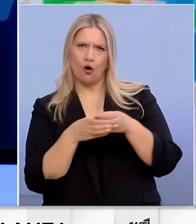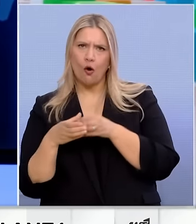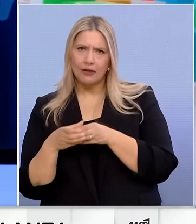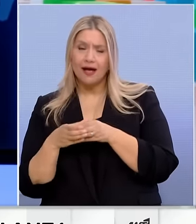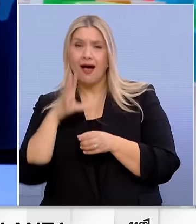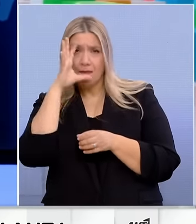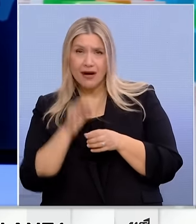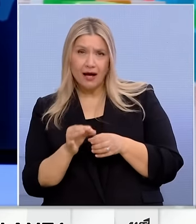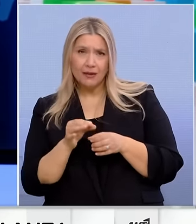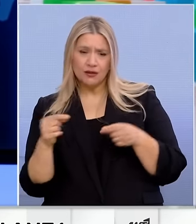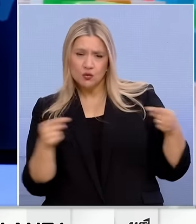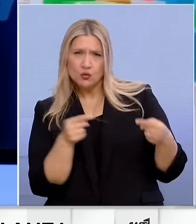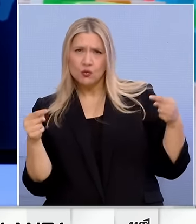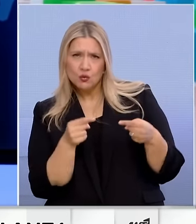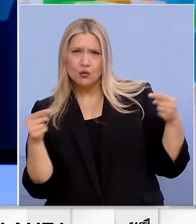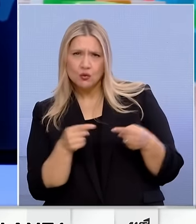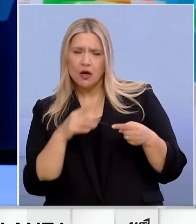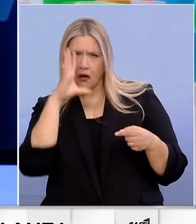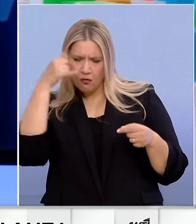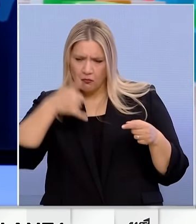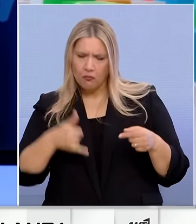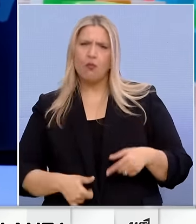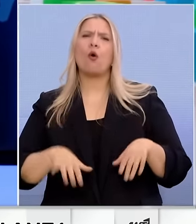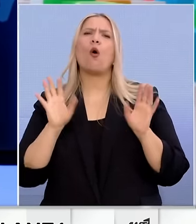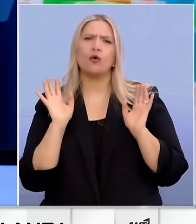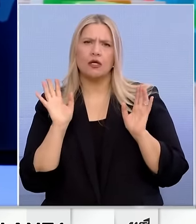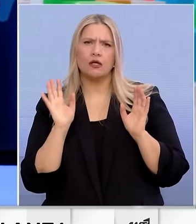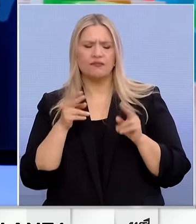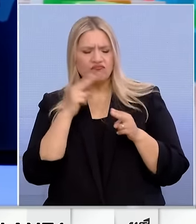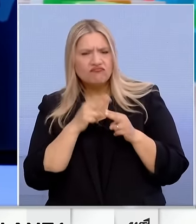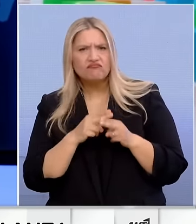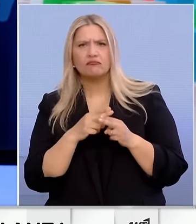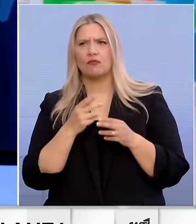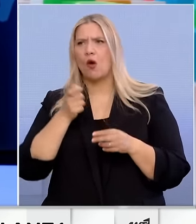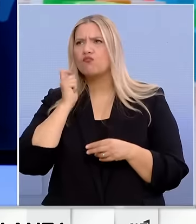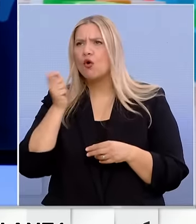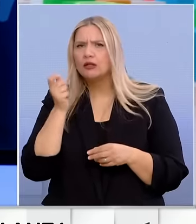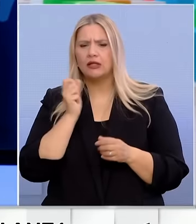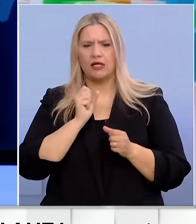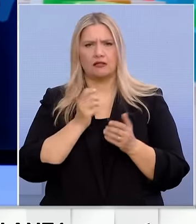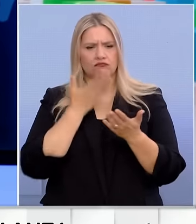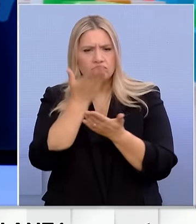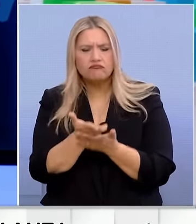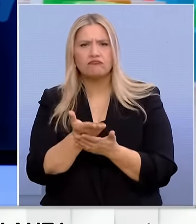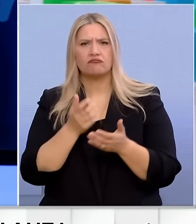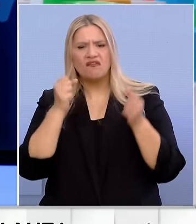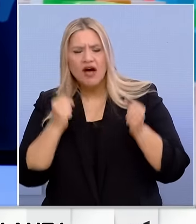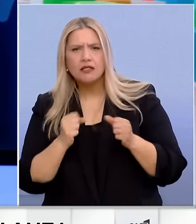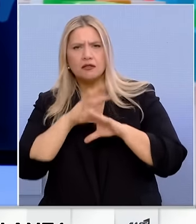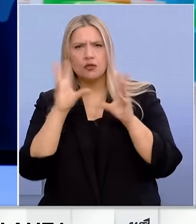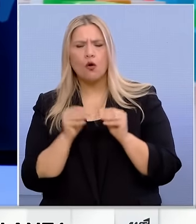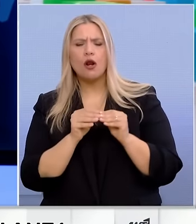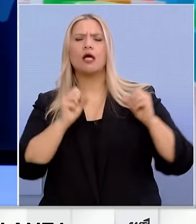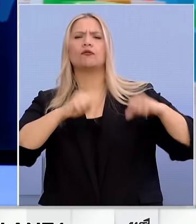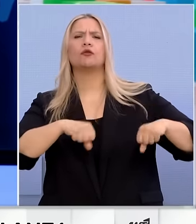ουσιαστική αντιπολίτευση στη βάση αρχών θέσεων και πολιτικών προτάσεων στα περισσότερα συμφωνούν